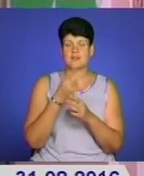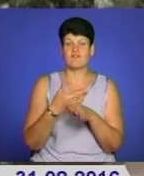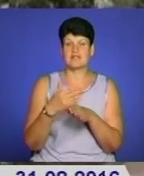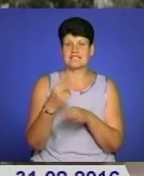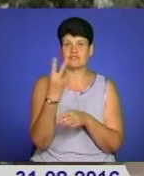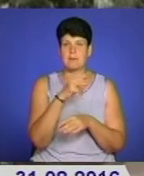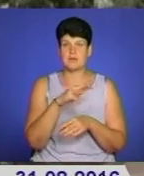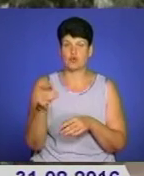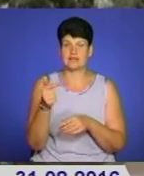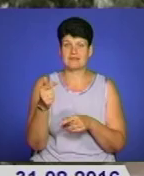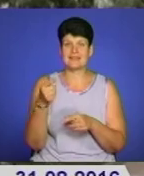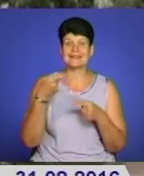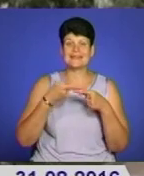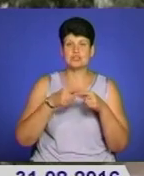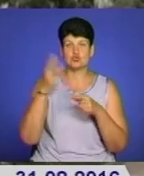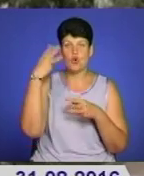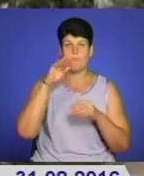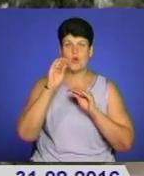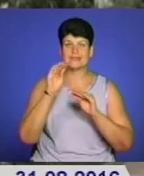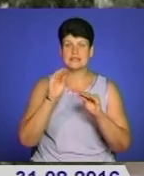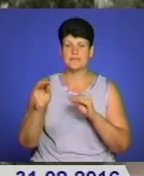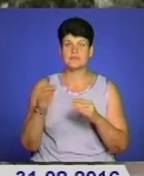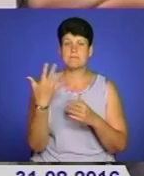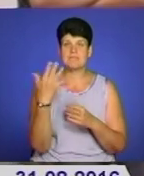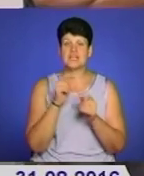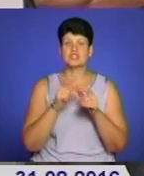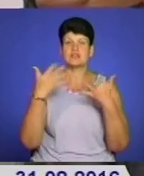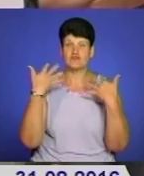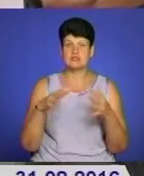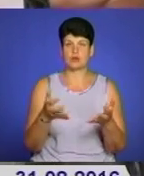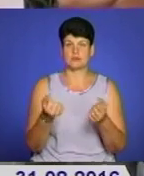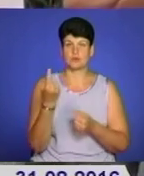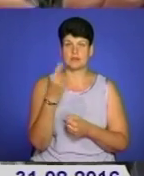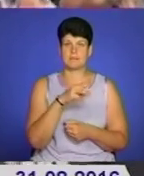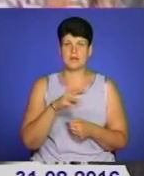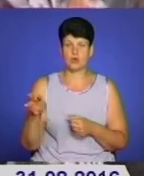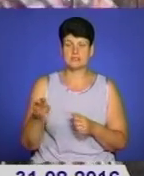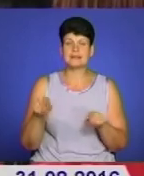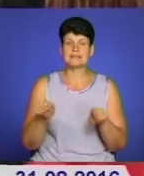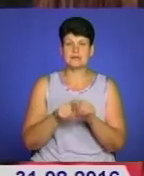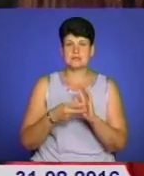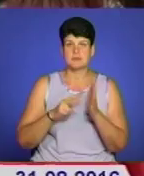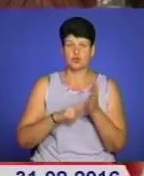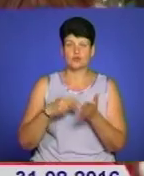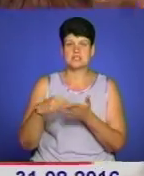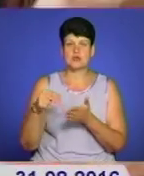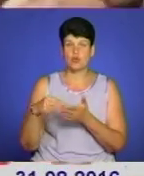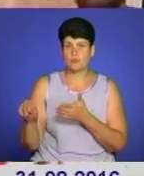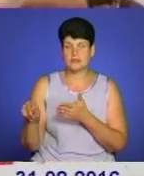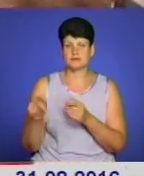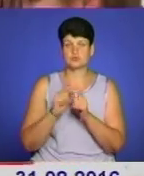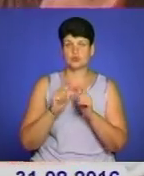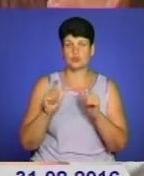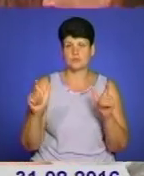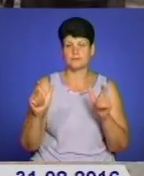гривень на технічну модернізацію. 5 шкіл вже отримали по мільйону. Також заплановано закупити для загальноосвітніх закладів області